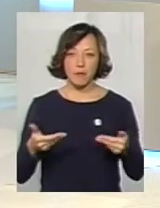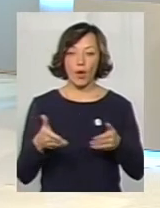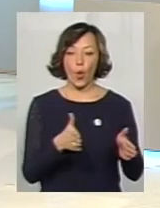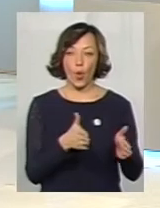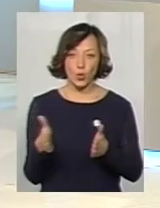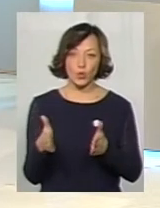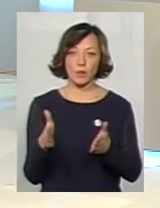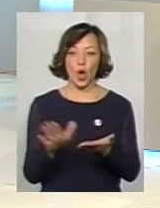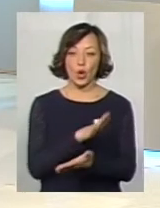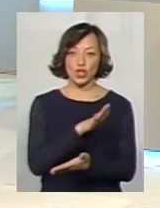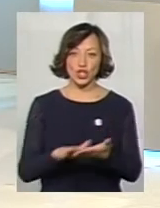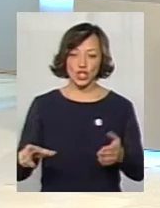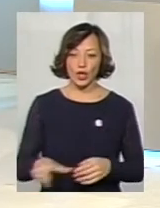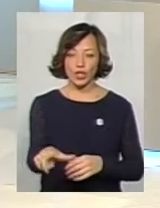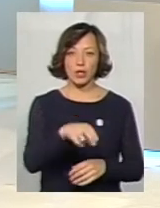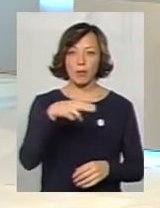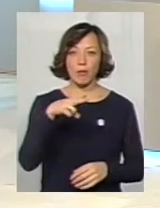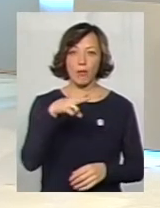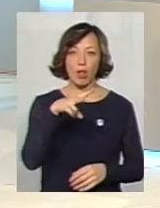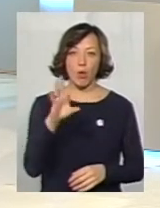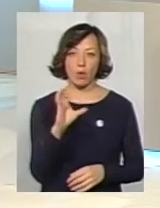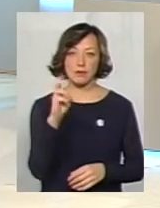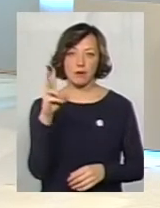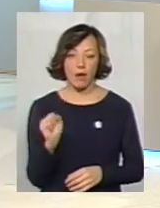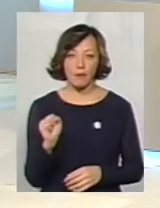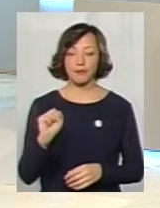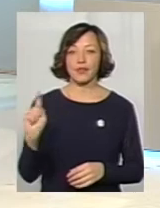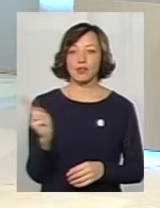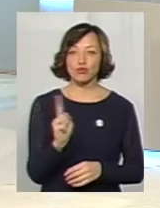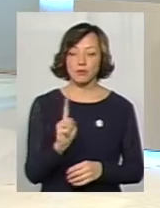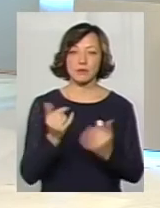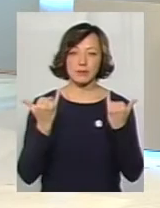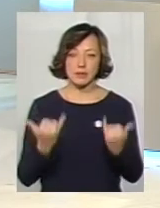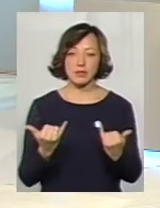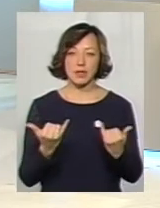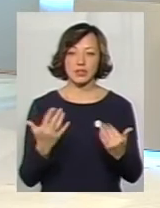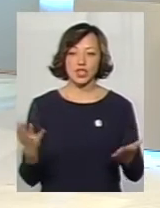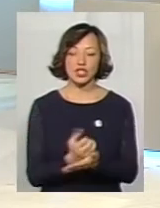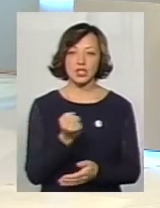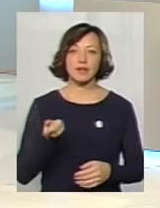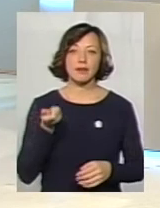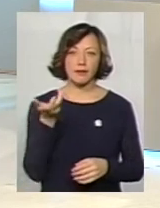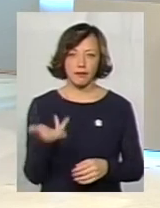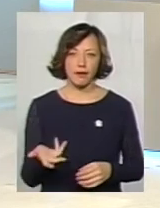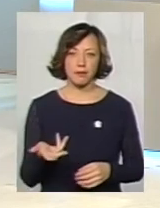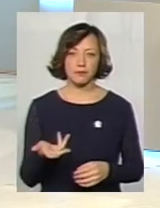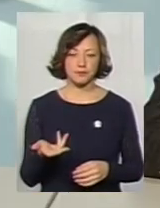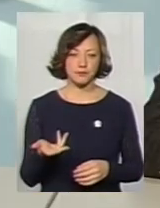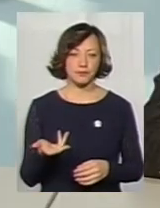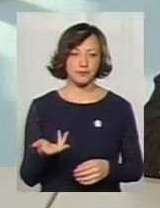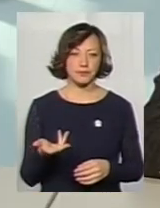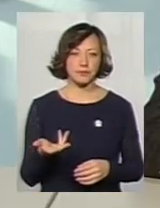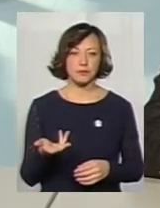готуємо розчищення русла річки Плоскої. Для того, зараз ми віднайшли кілька, скажімо так,